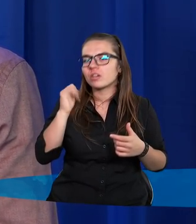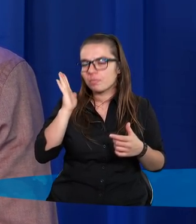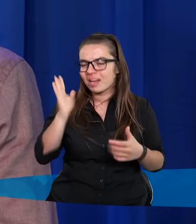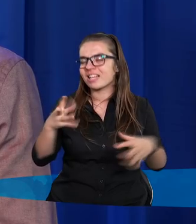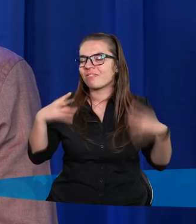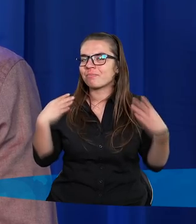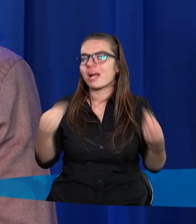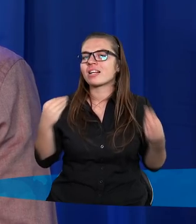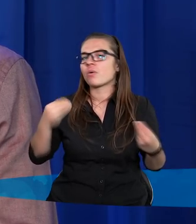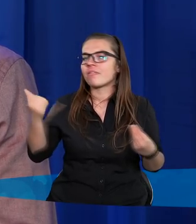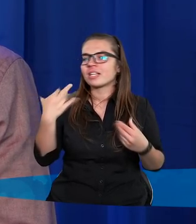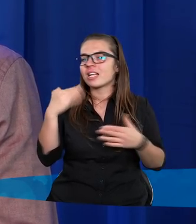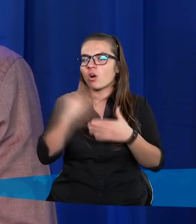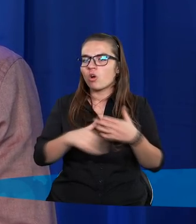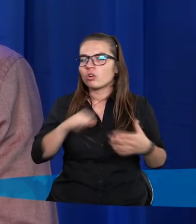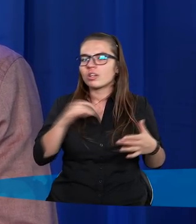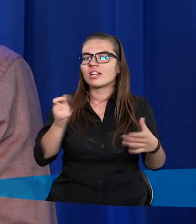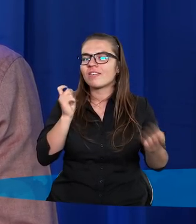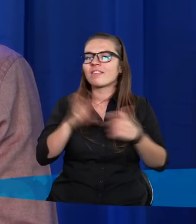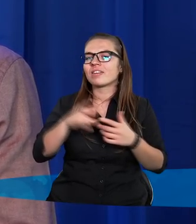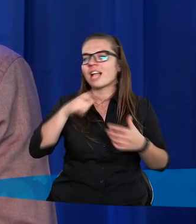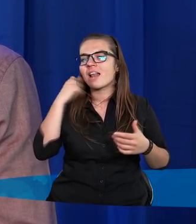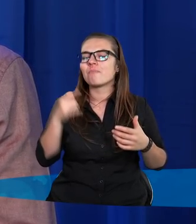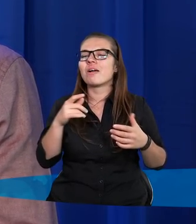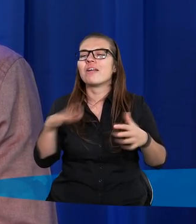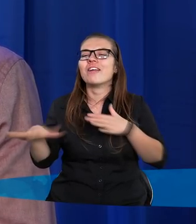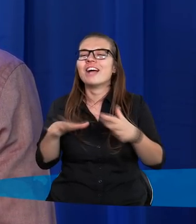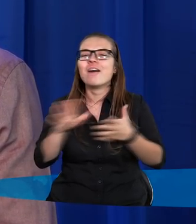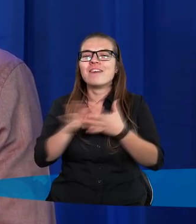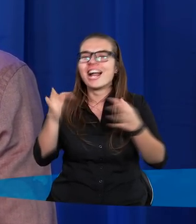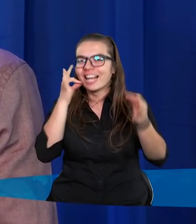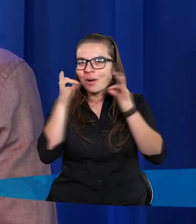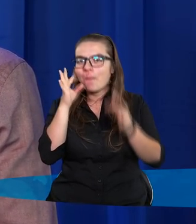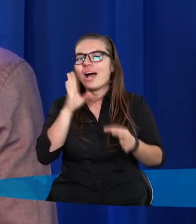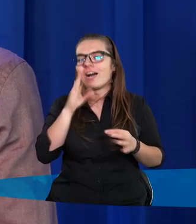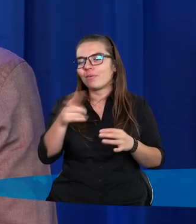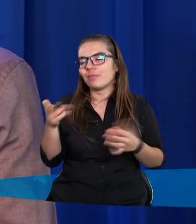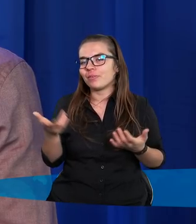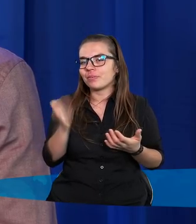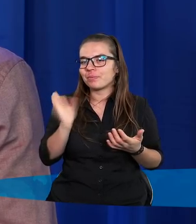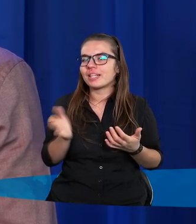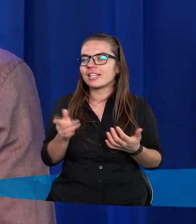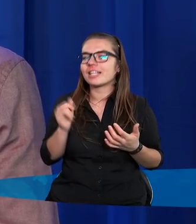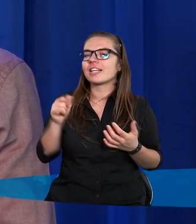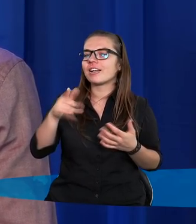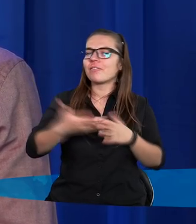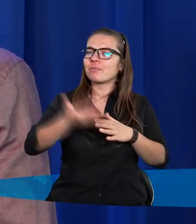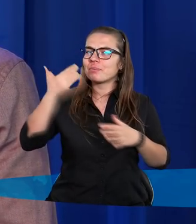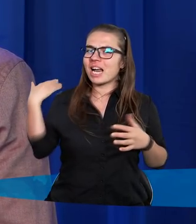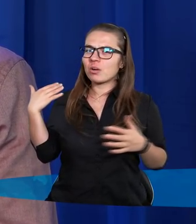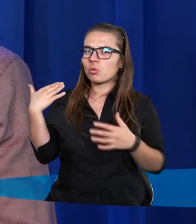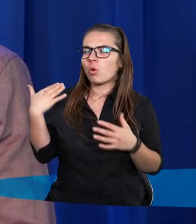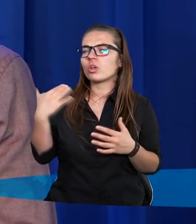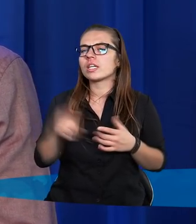wspaniała, jak niekończące się w wakacje w najlepszym miejscu bez komarów i w ogóle cudowne. I spojrzymy w przeszłość.